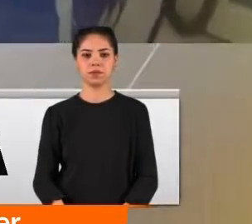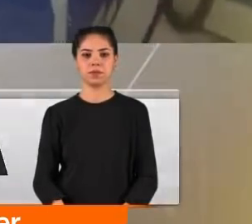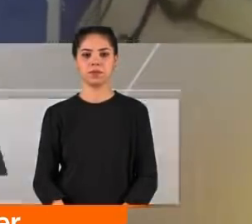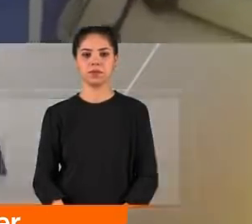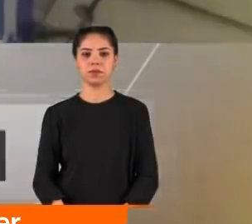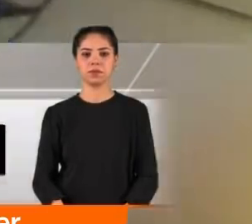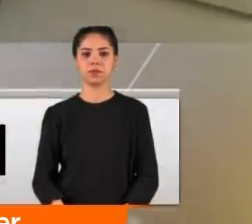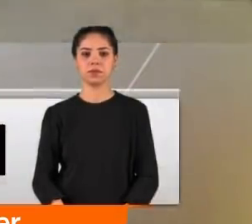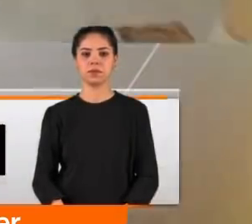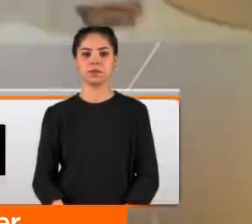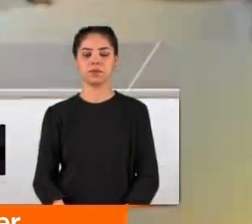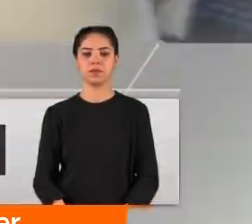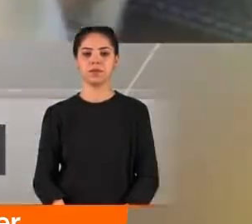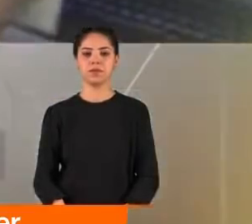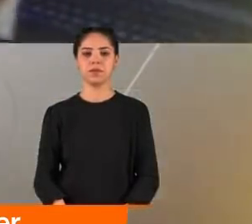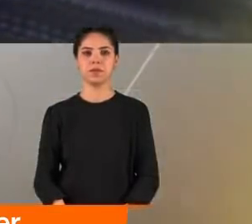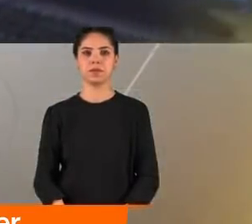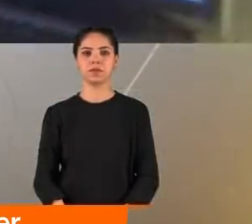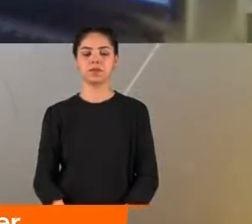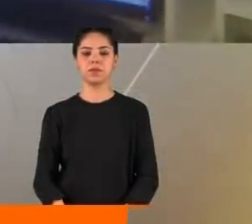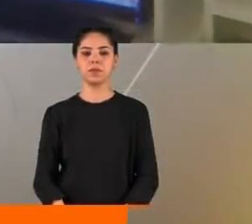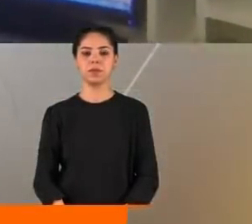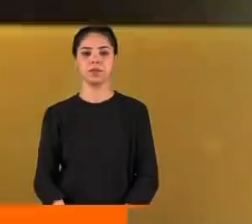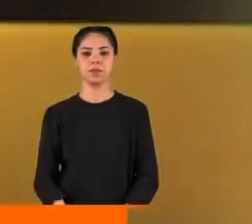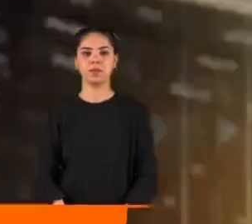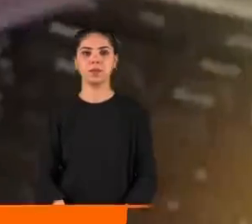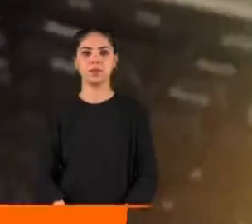Emeklilerimizin şartlarını daha da iyileştirmeye hazırlanıyoruz.